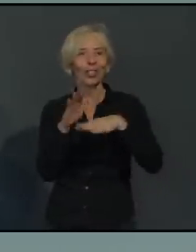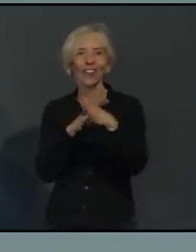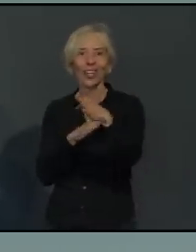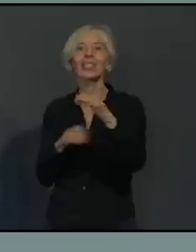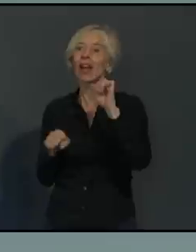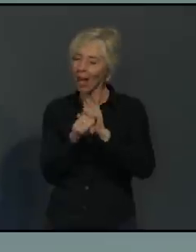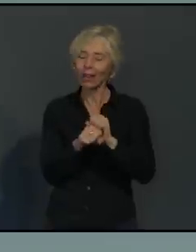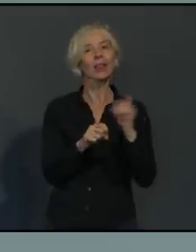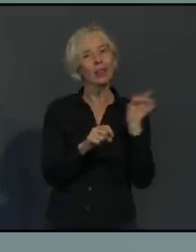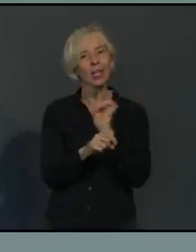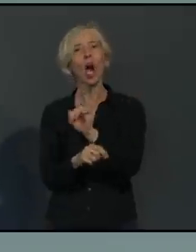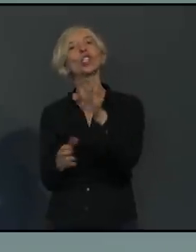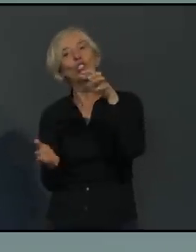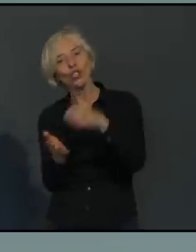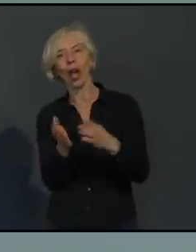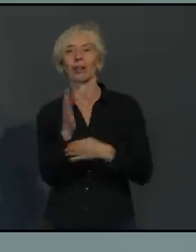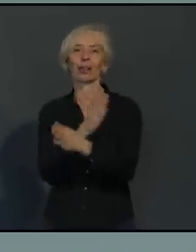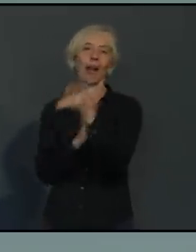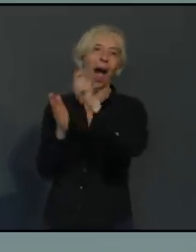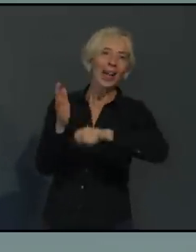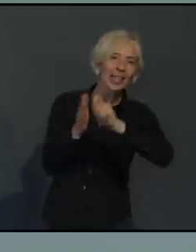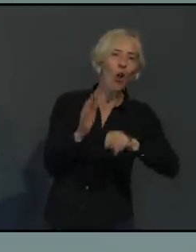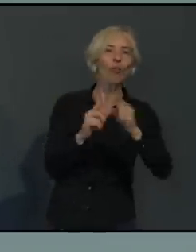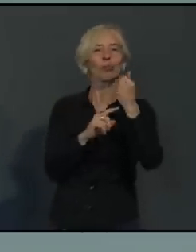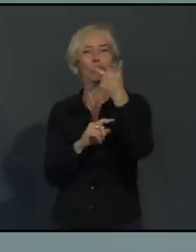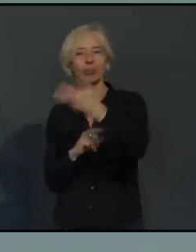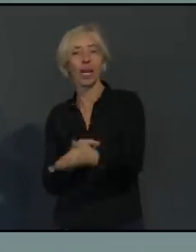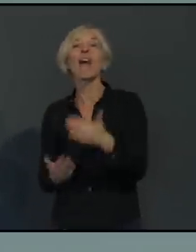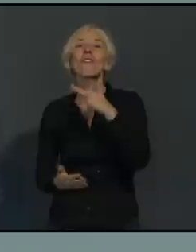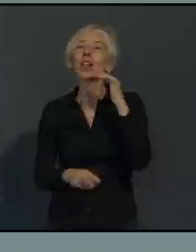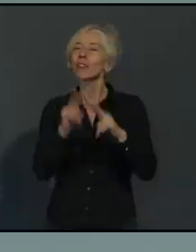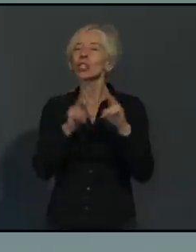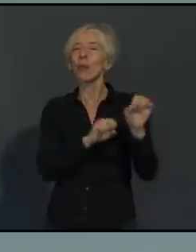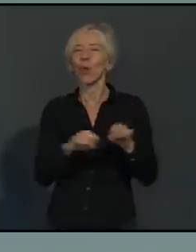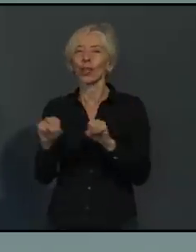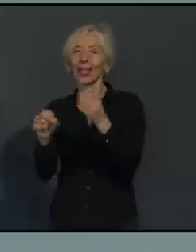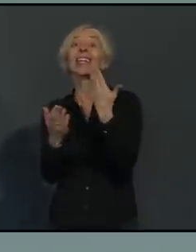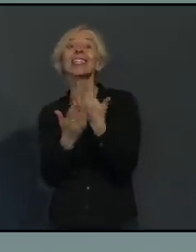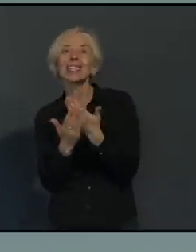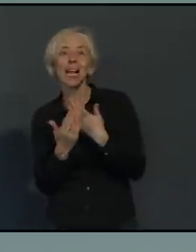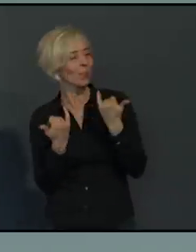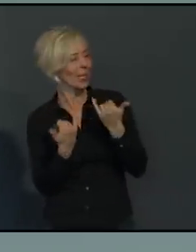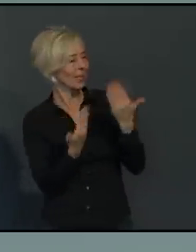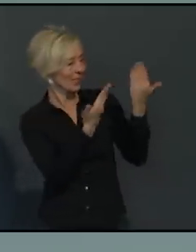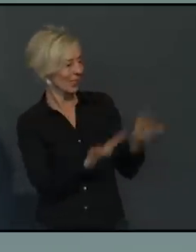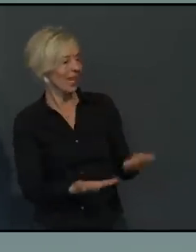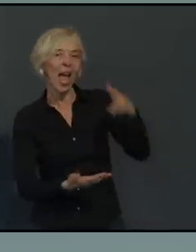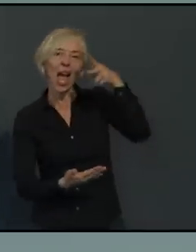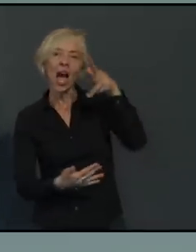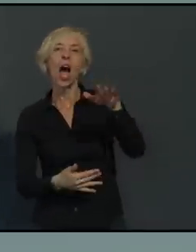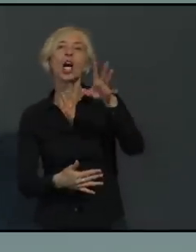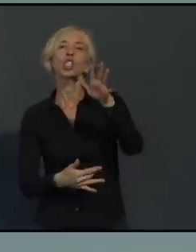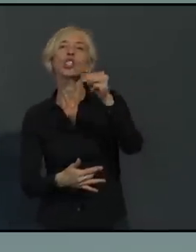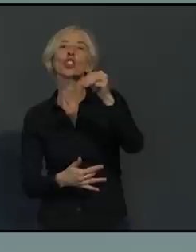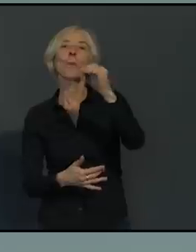Handel mit zu unterstützen. Und da begrüße ich jetzt herzlich Elke Schmölz, den Chef von Augsburg Marketing. Denn Augsburg Marketing hat sich